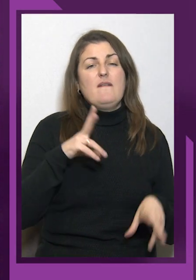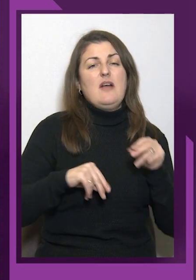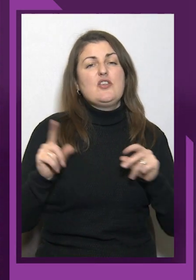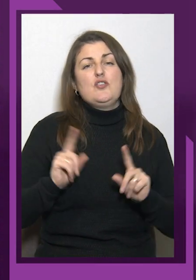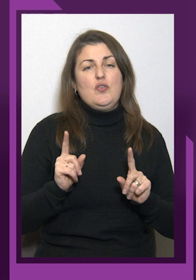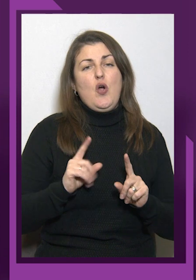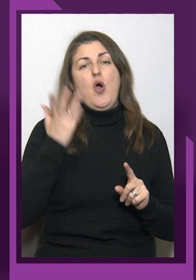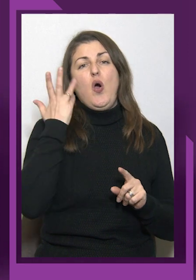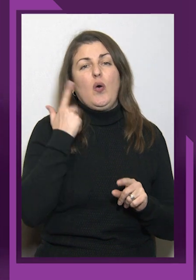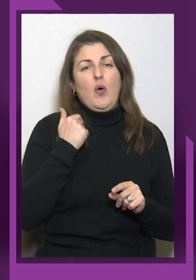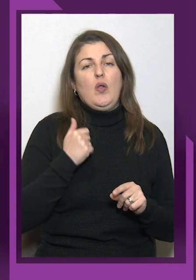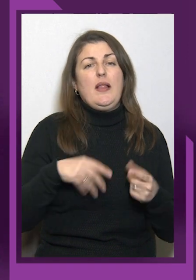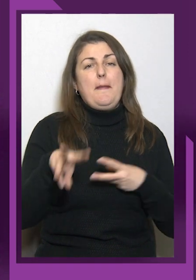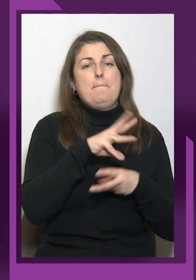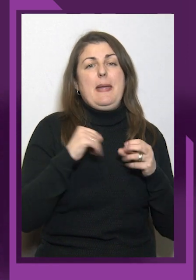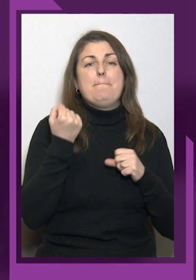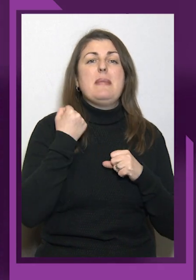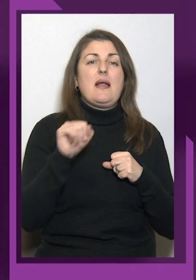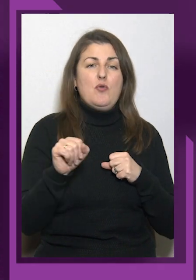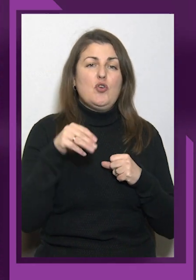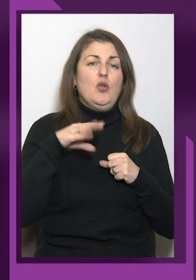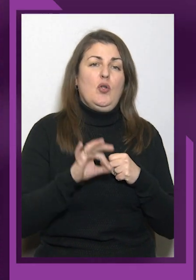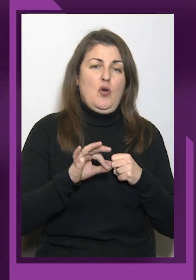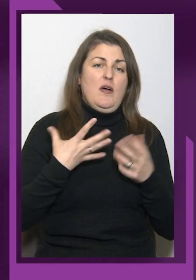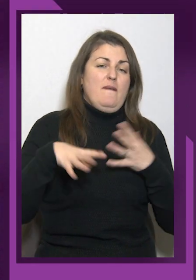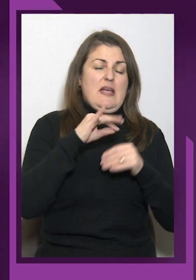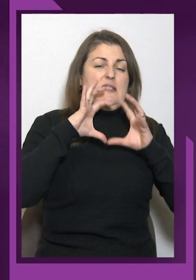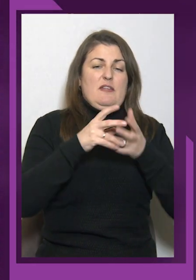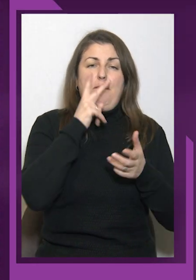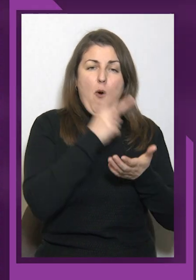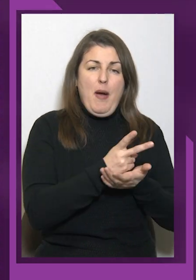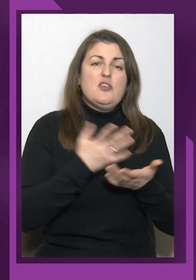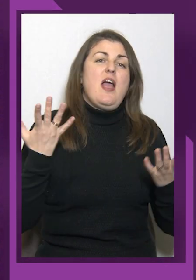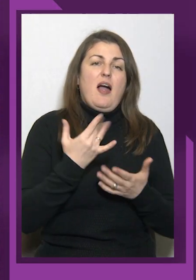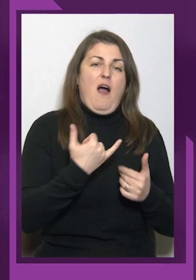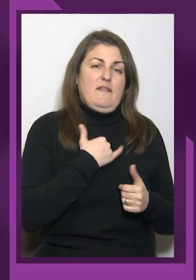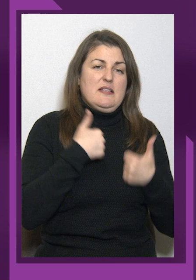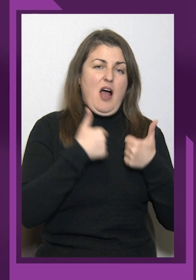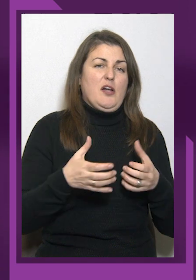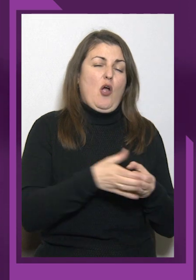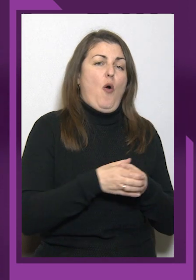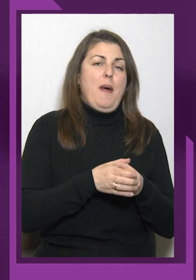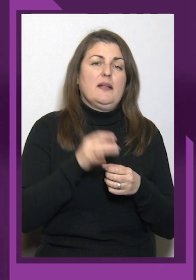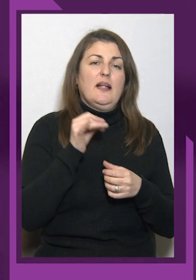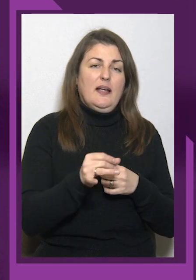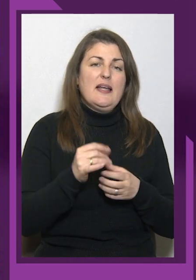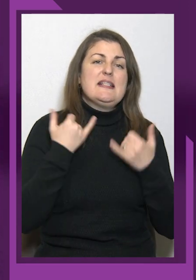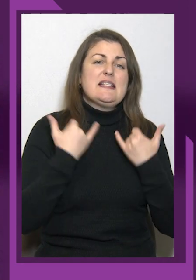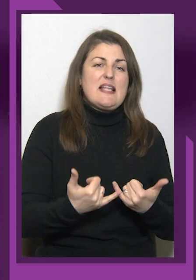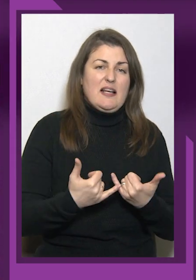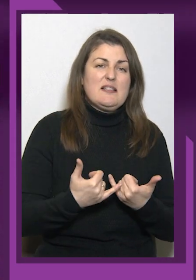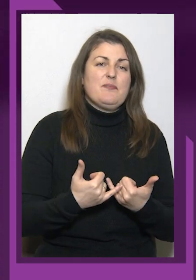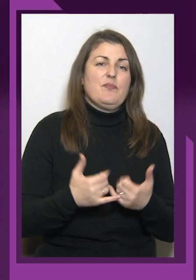весь світ побачить, яка в нас гарна команда. І зараз вже є фінансіровання, вже нам